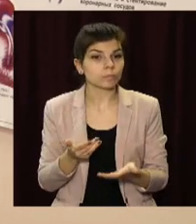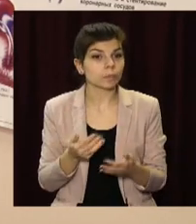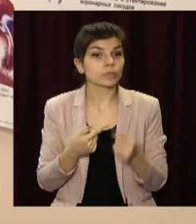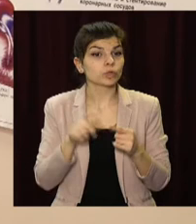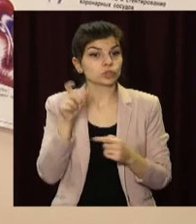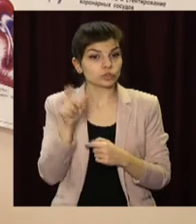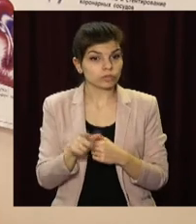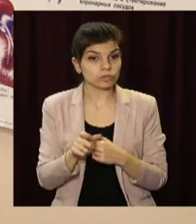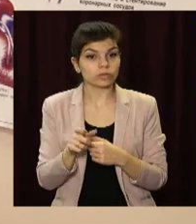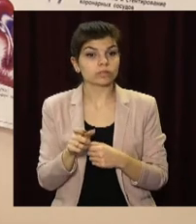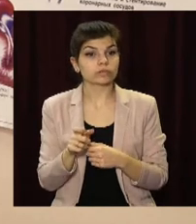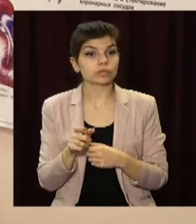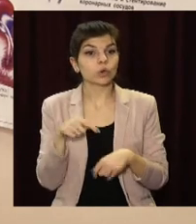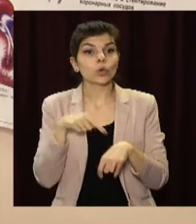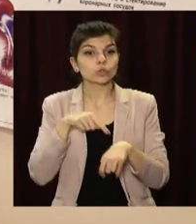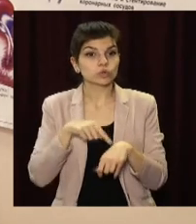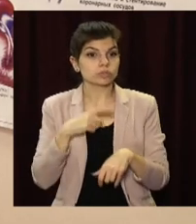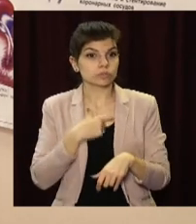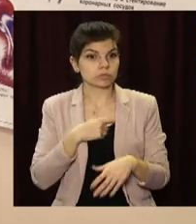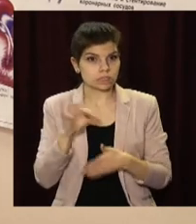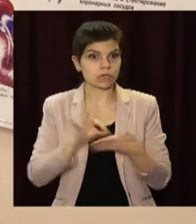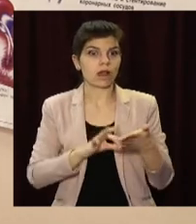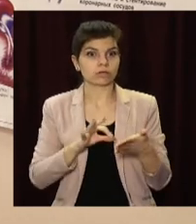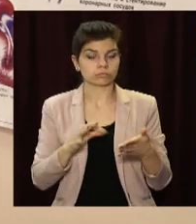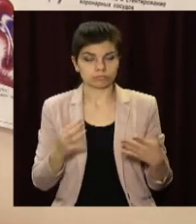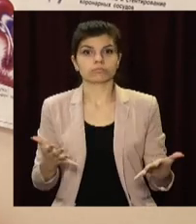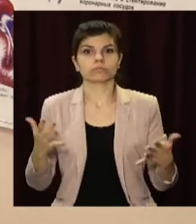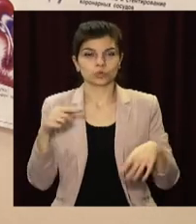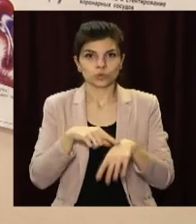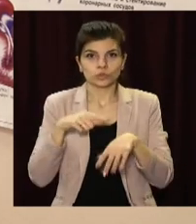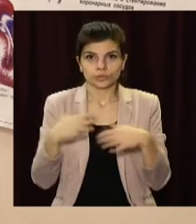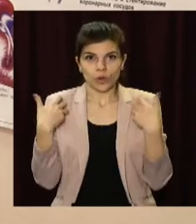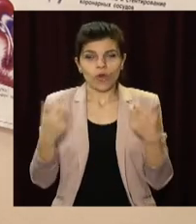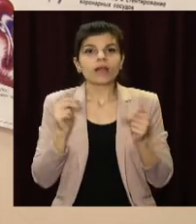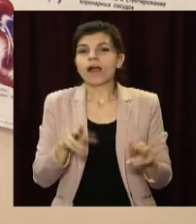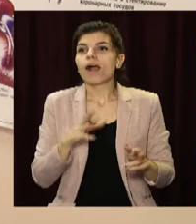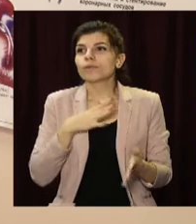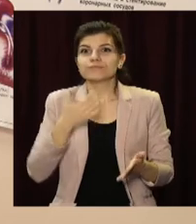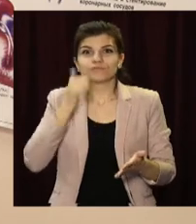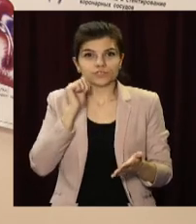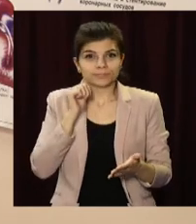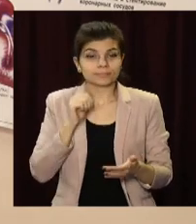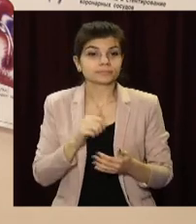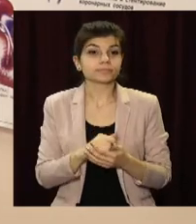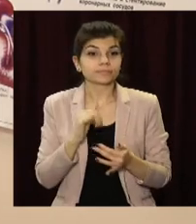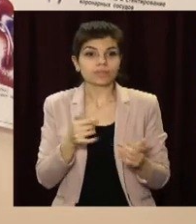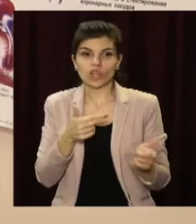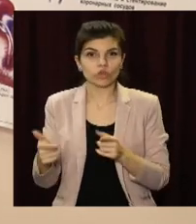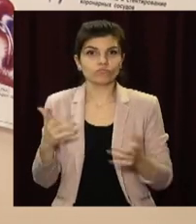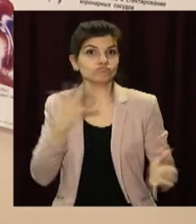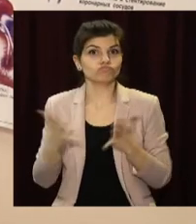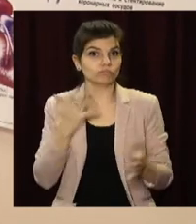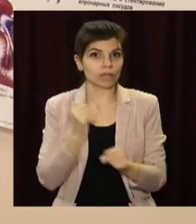Человек чувствует себя сразу абсолютно здоровым, так, как было вчера, и готов бодрствовать,